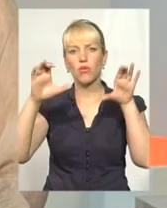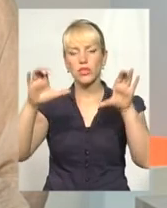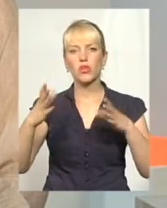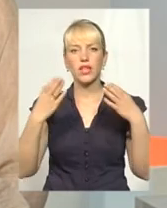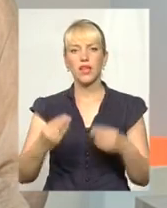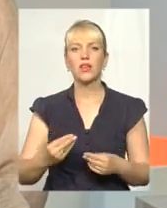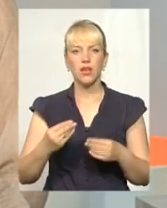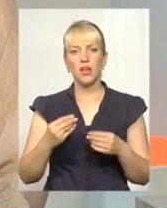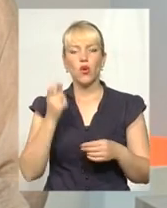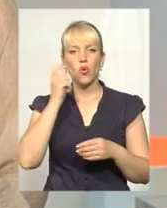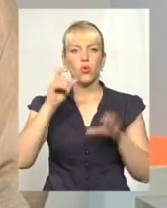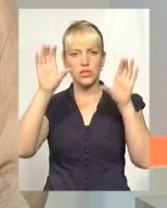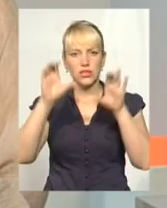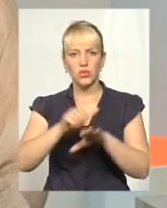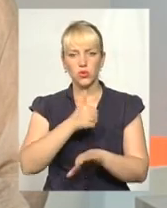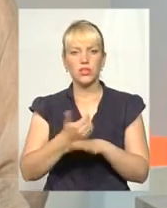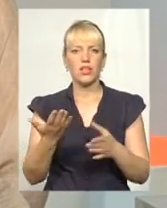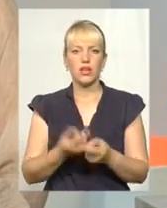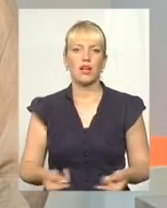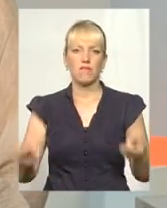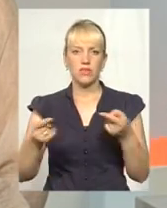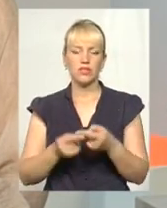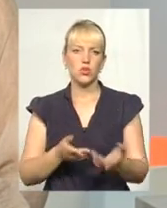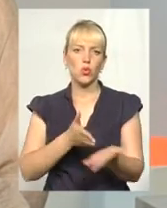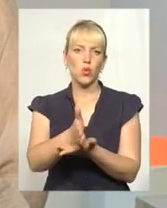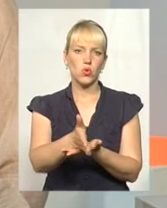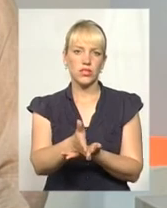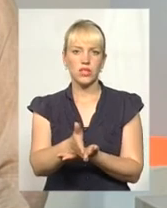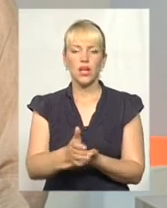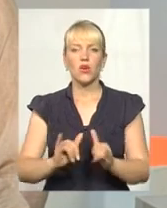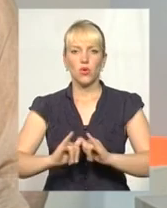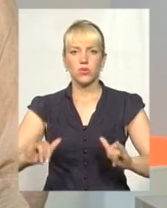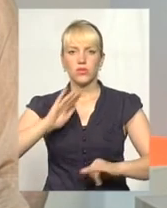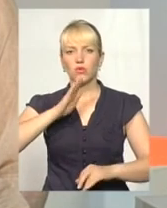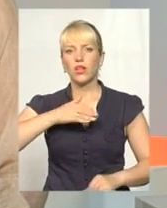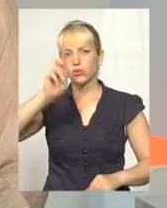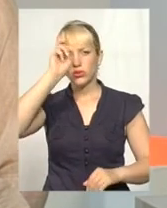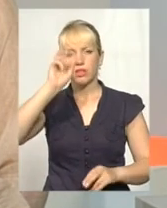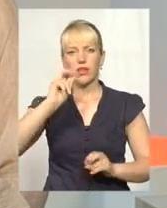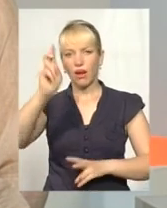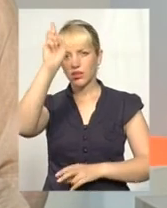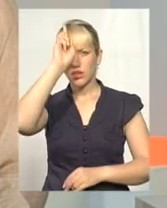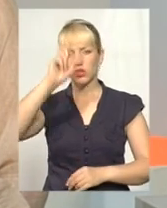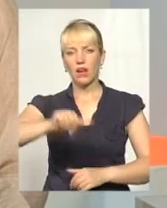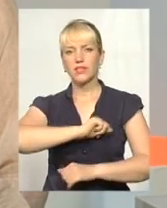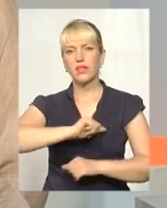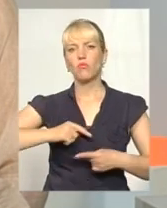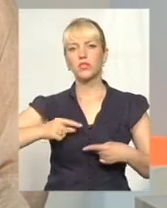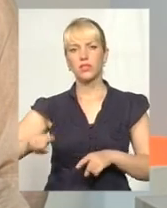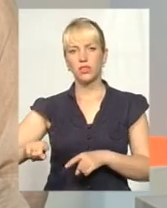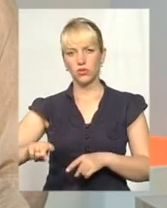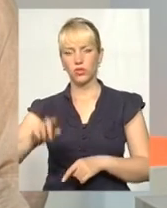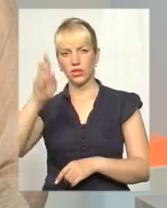Конституції, яка визначила курс, напрямок розвитку нашої держави, як держави самостійної, як